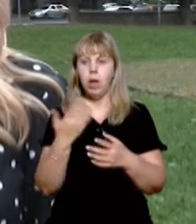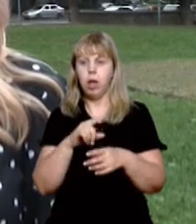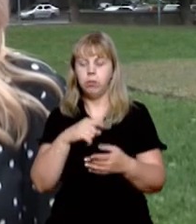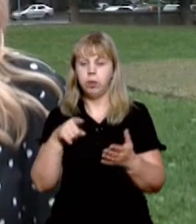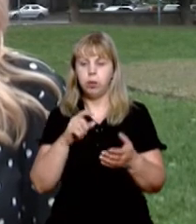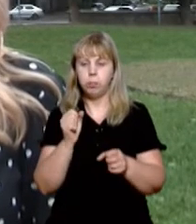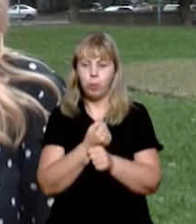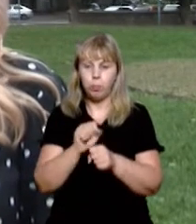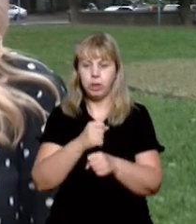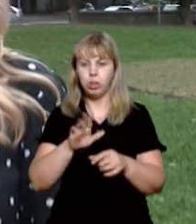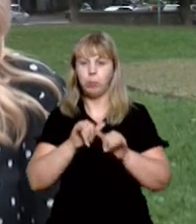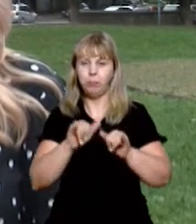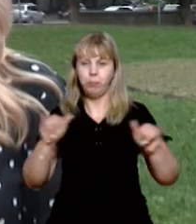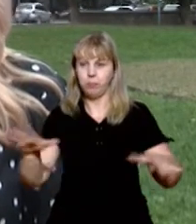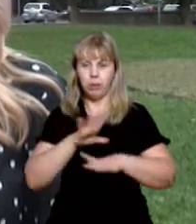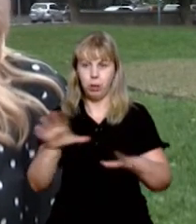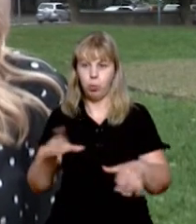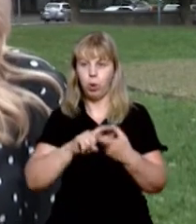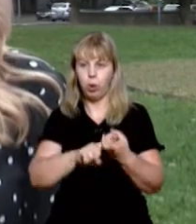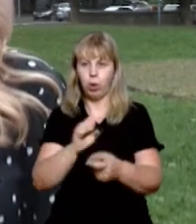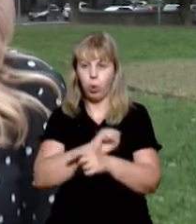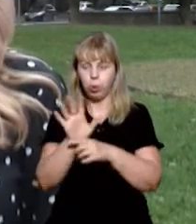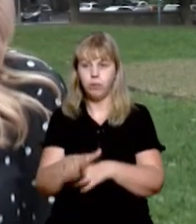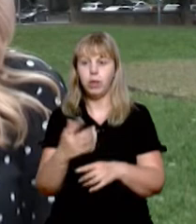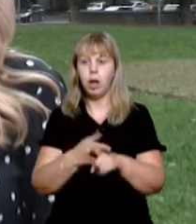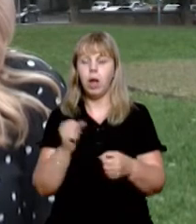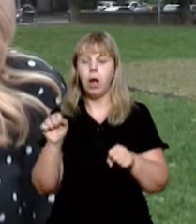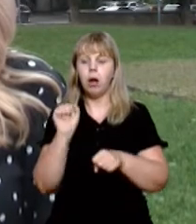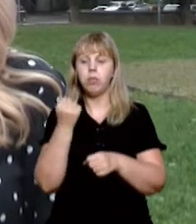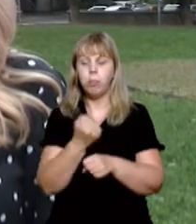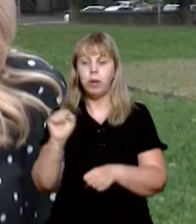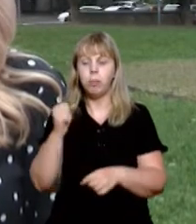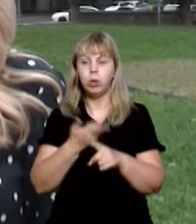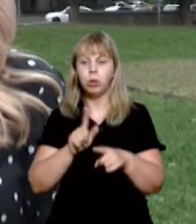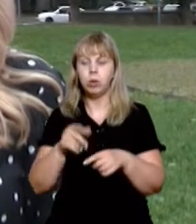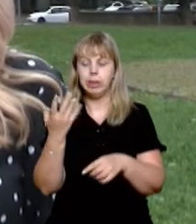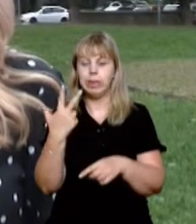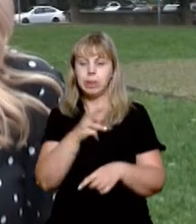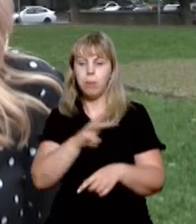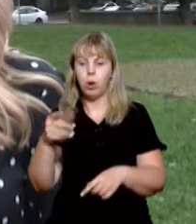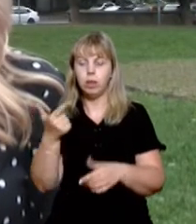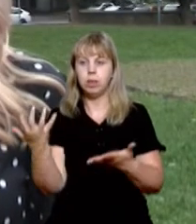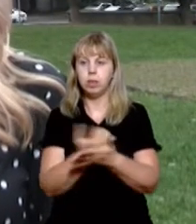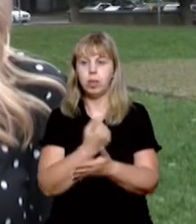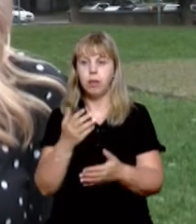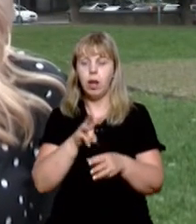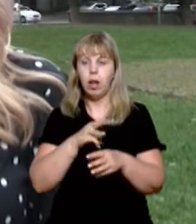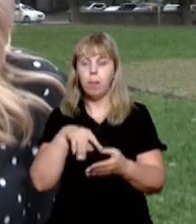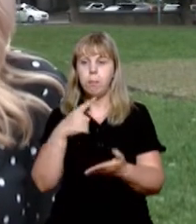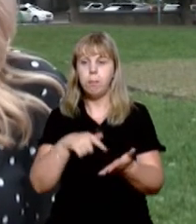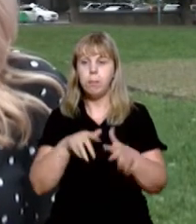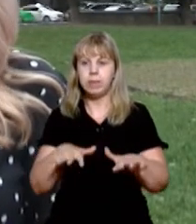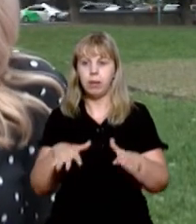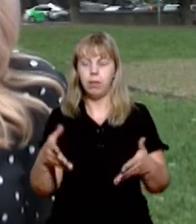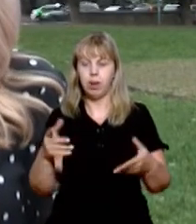у боротьбі з поширенням коронавірусної інфекції. Перемогу у торгах на 30 млн грн здобула місцева